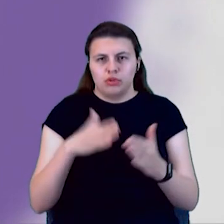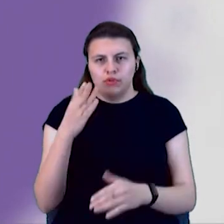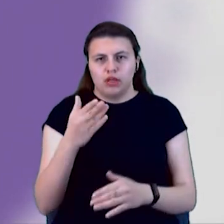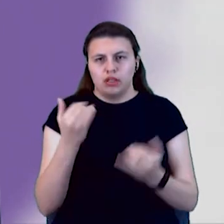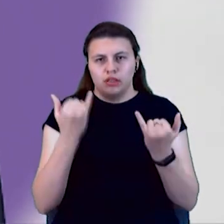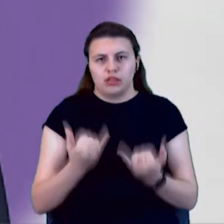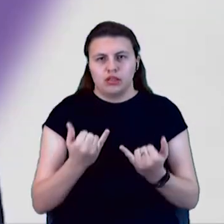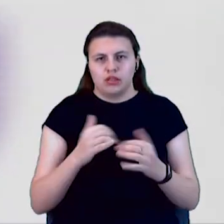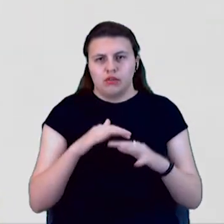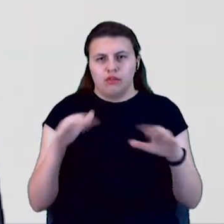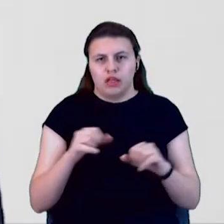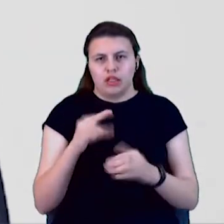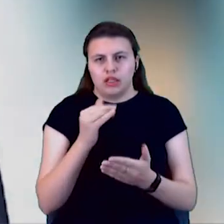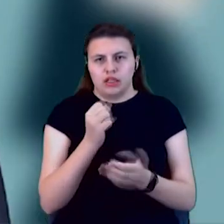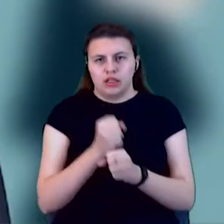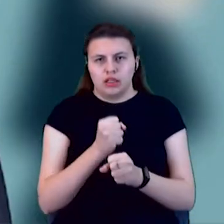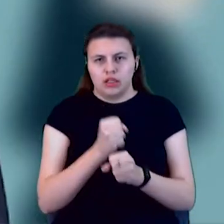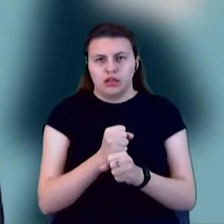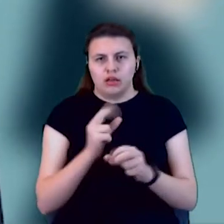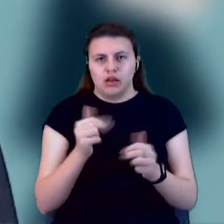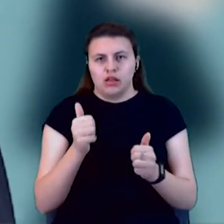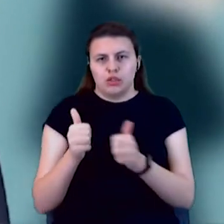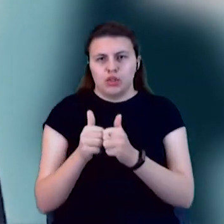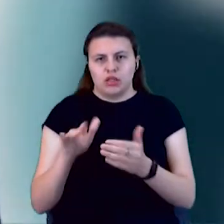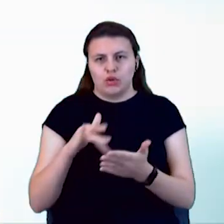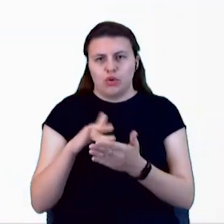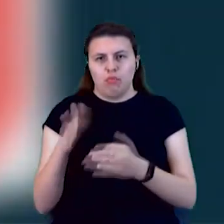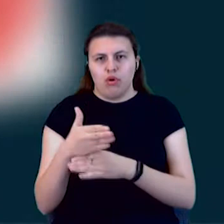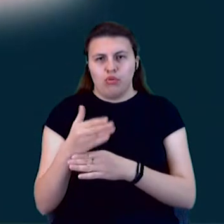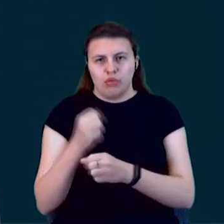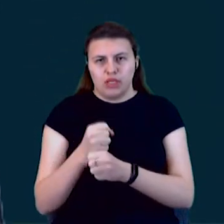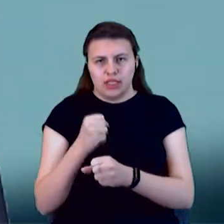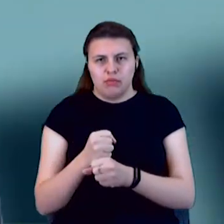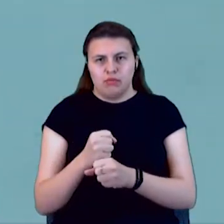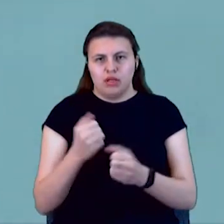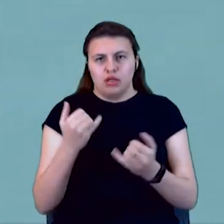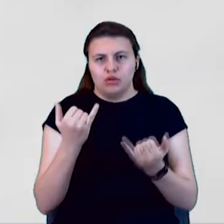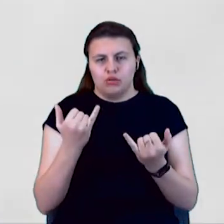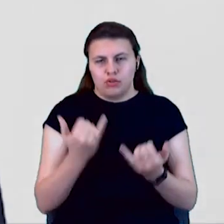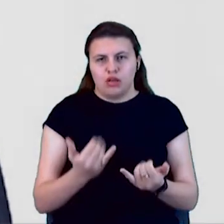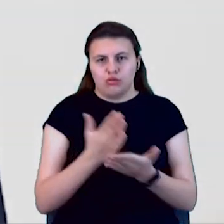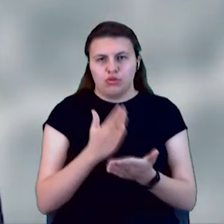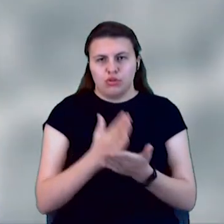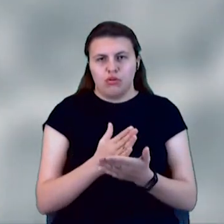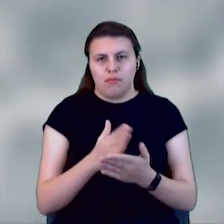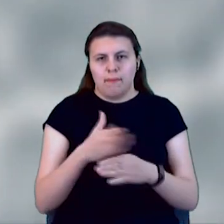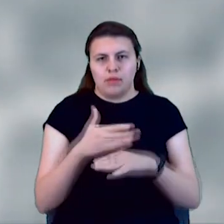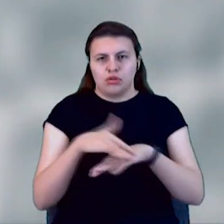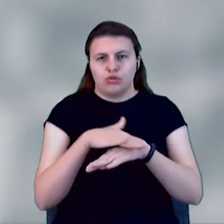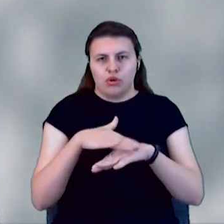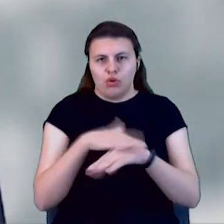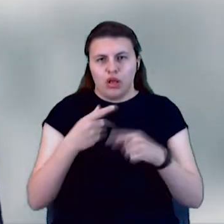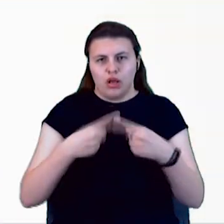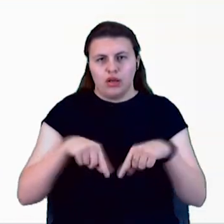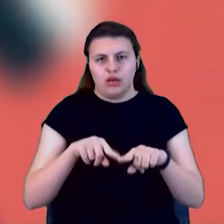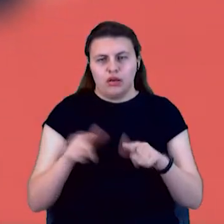робить наш соседній міст Мариуполь. Существує дуже багато міжнародних організацій, які готові допомагати, способствувати цьому, вделять на це